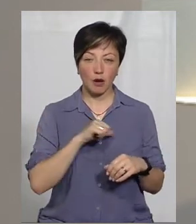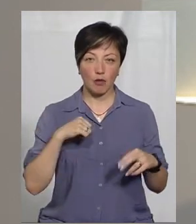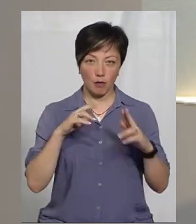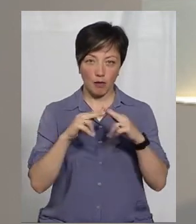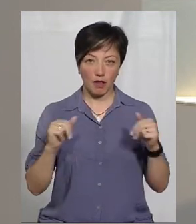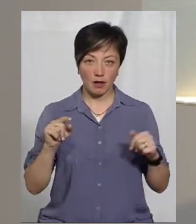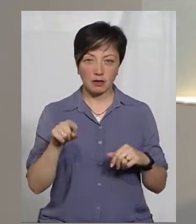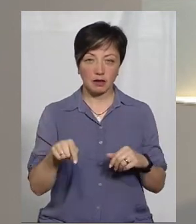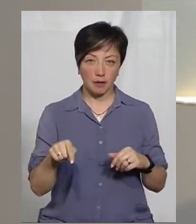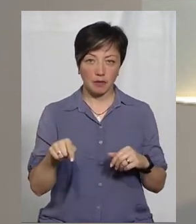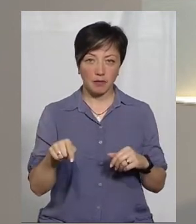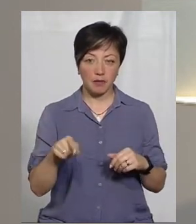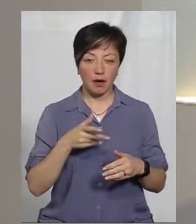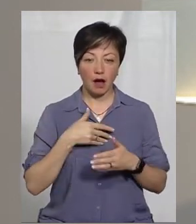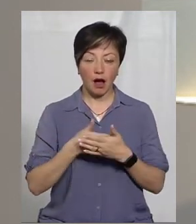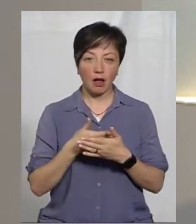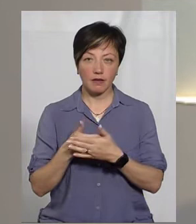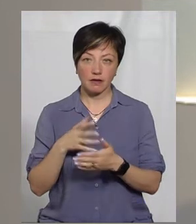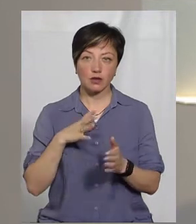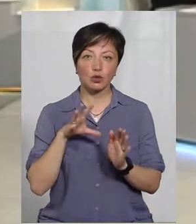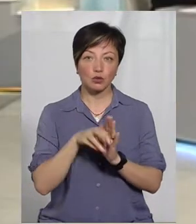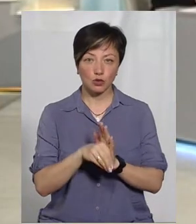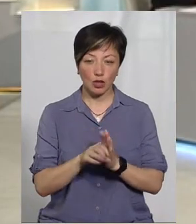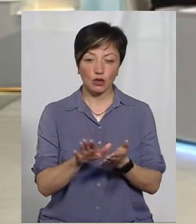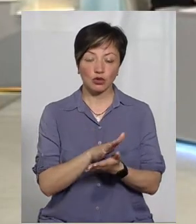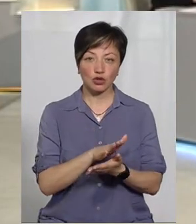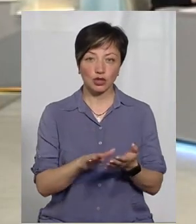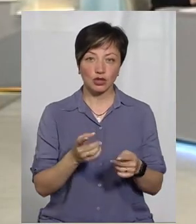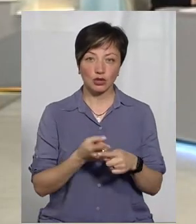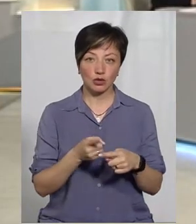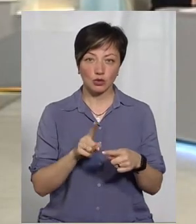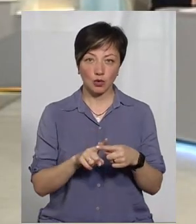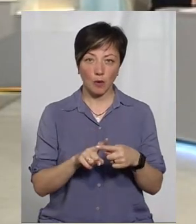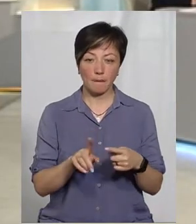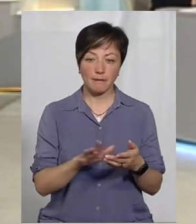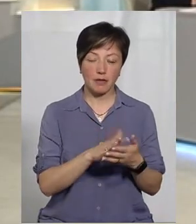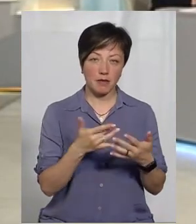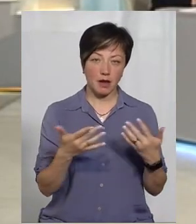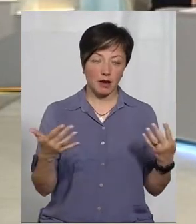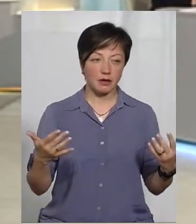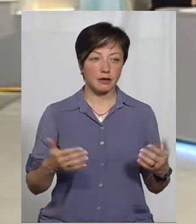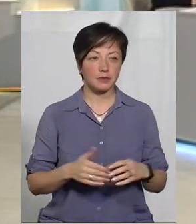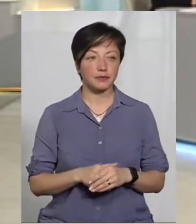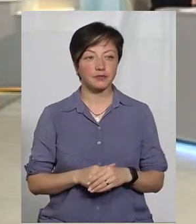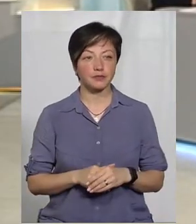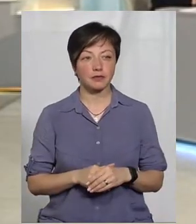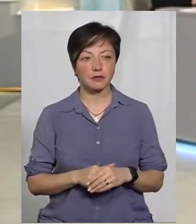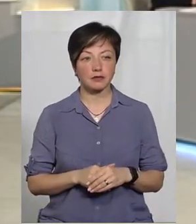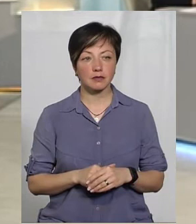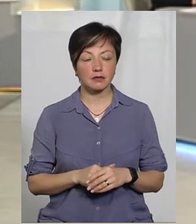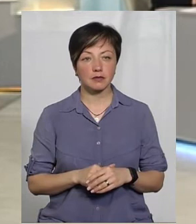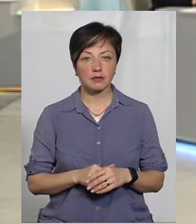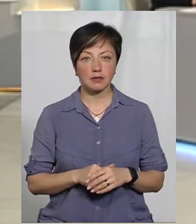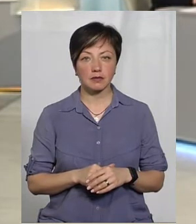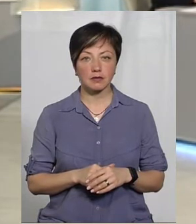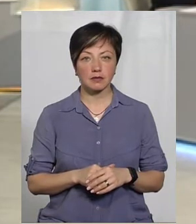палаці там активісти долучалися до розчестки цього прибирання. Тобто, вони